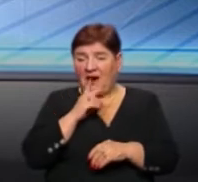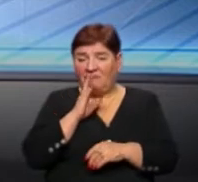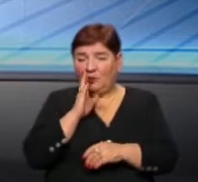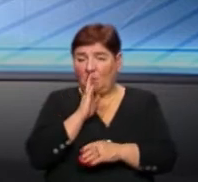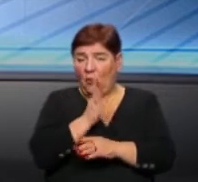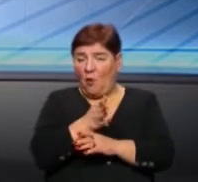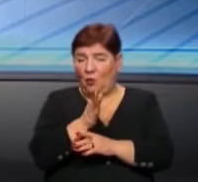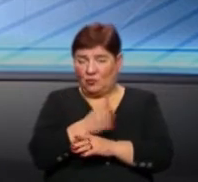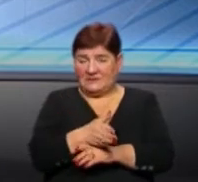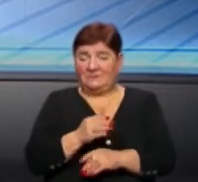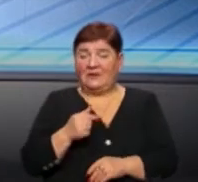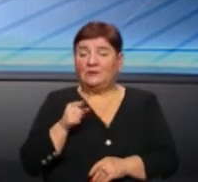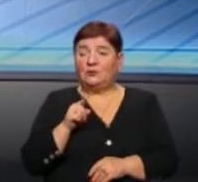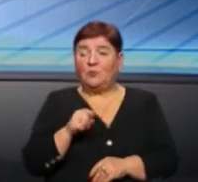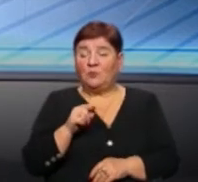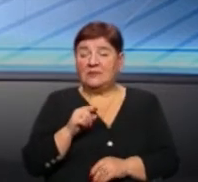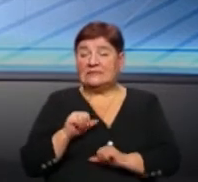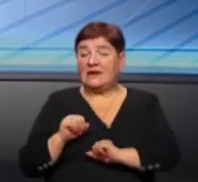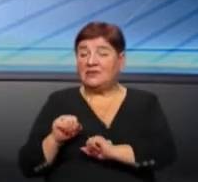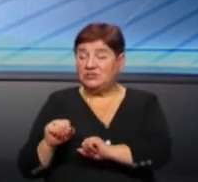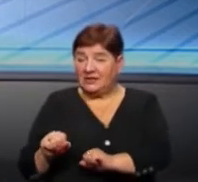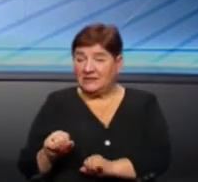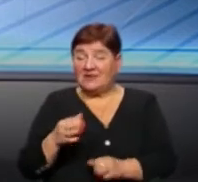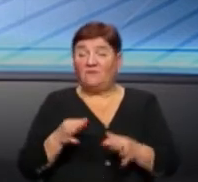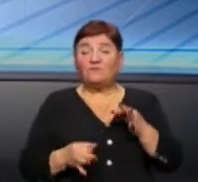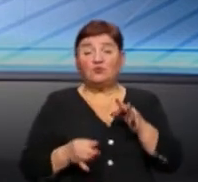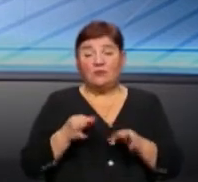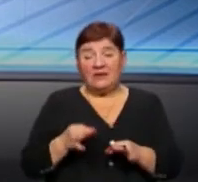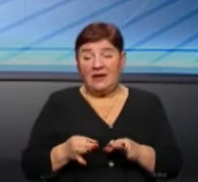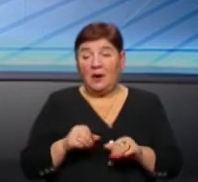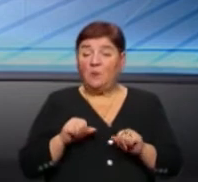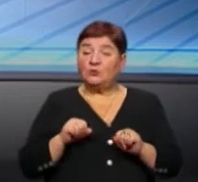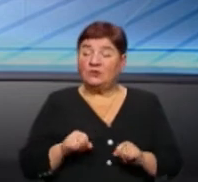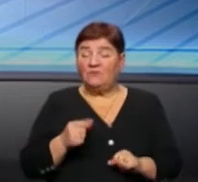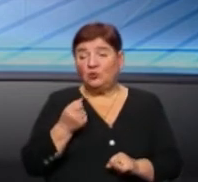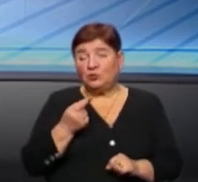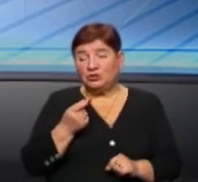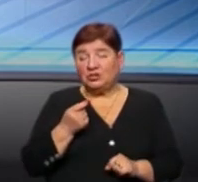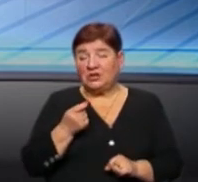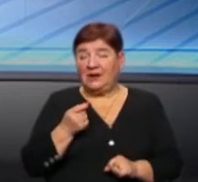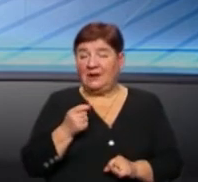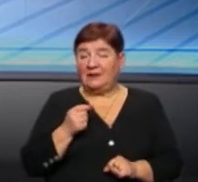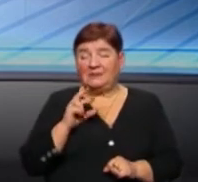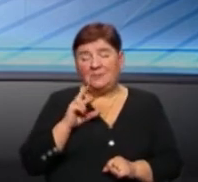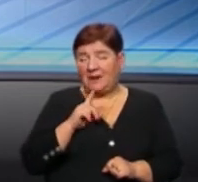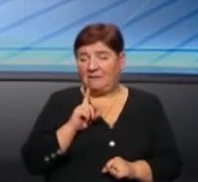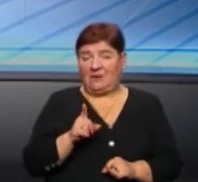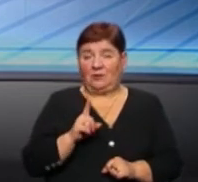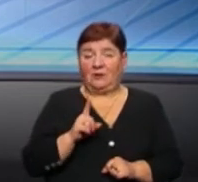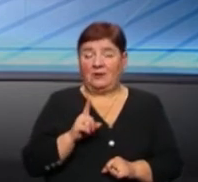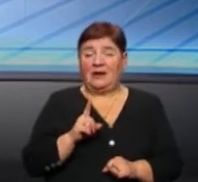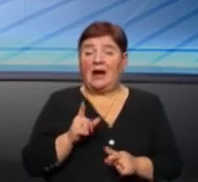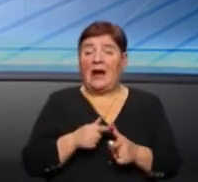Тому захищатися в суді, можливо, трошки некоректно воно звучить,